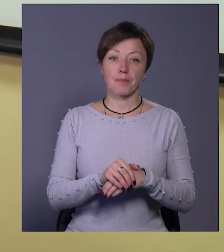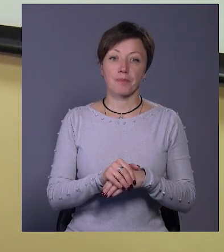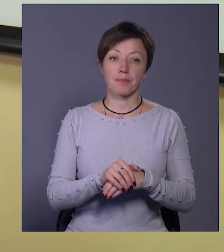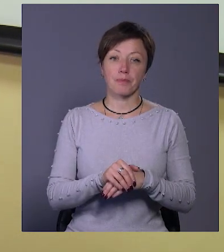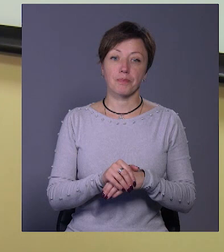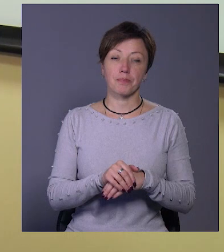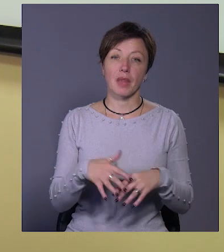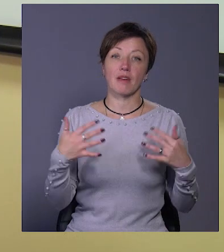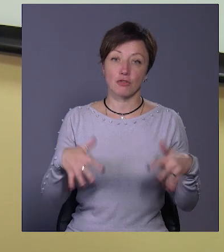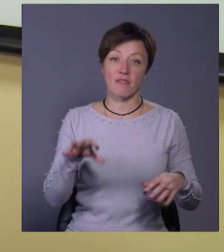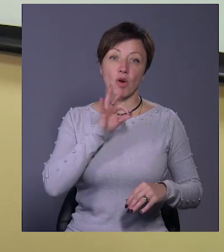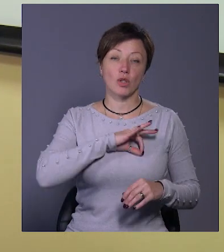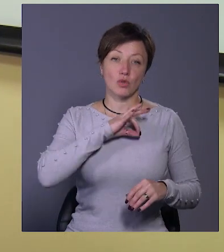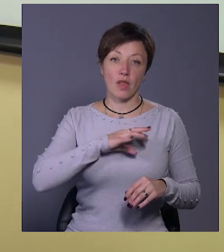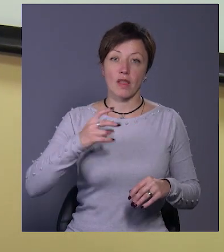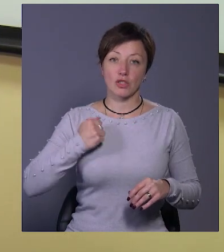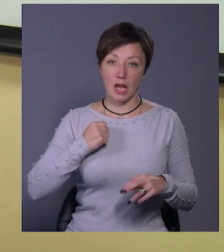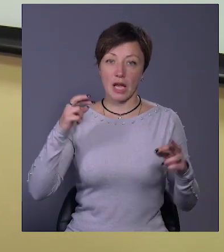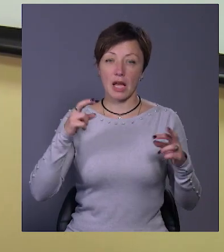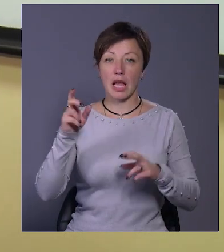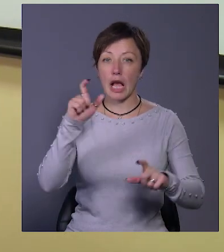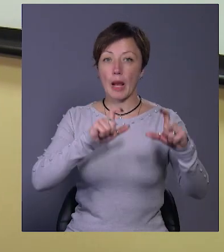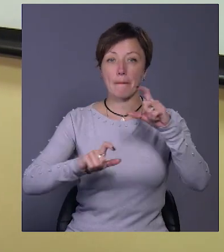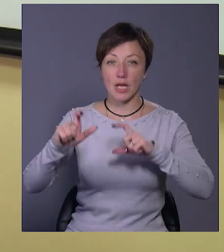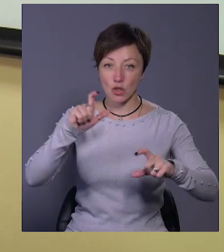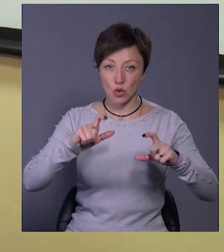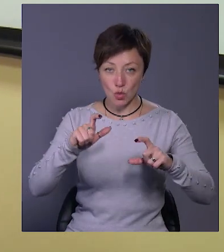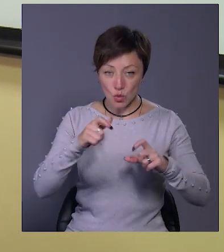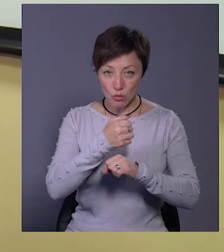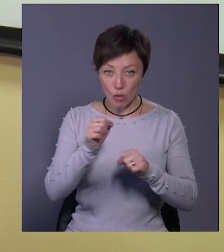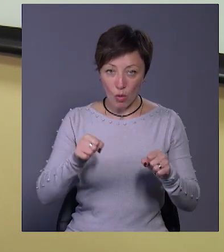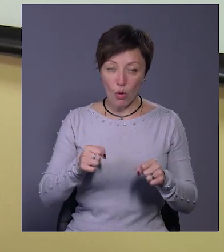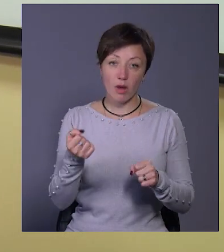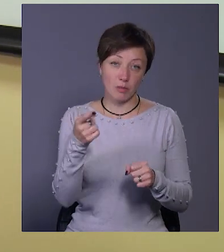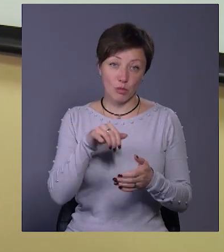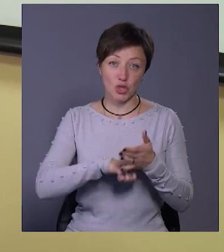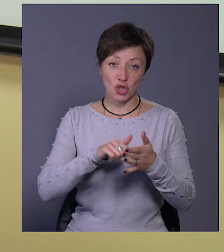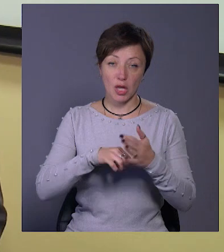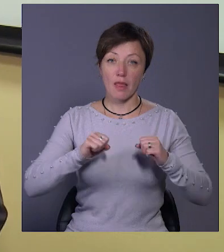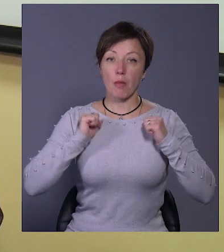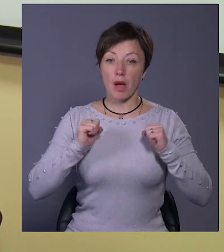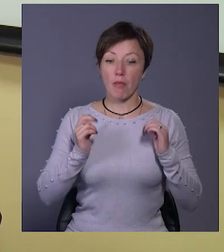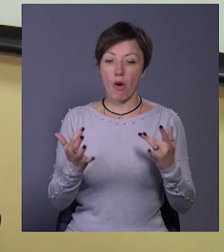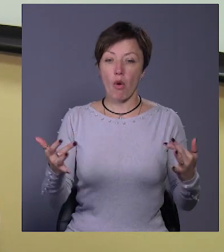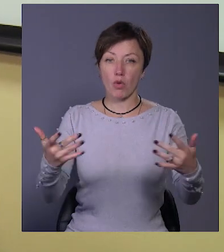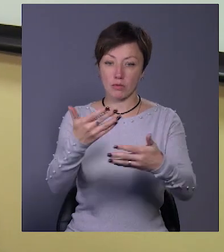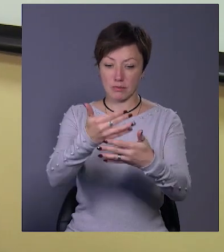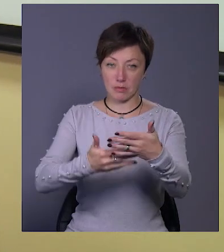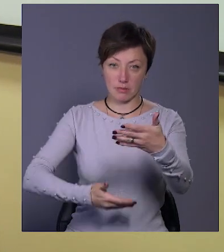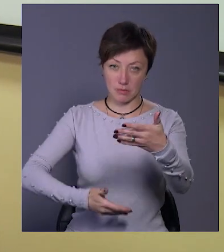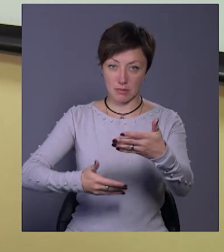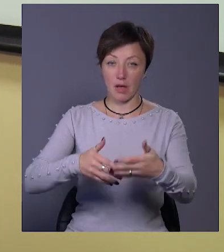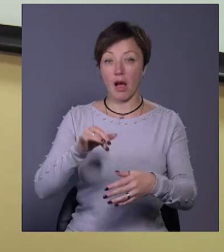використовують, на жаль, і хімічну зброю. По тій причині ми намагаємося охватити весь спектр,